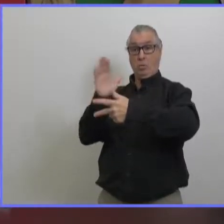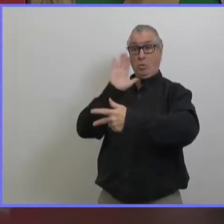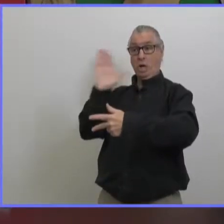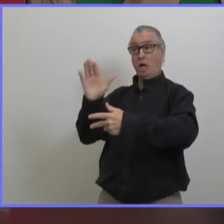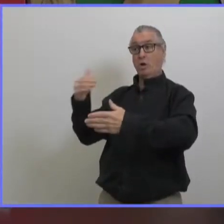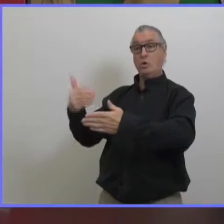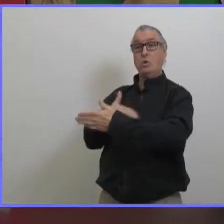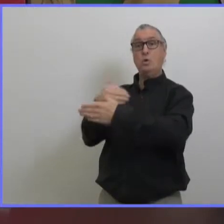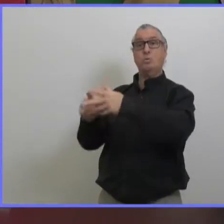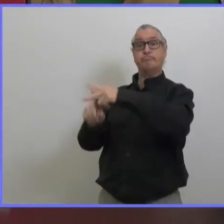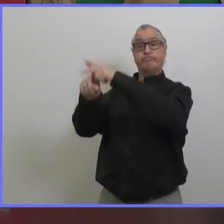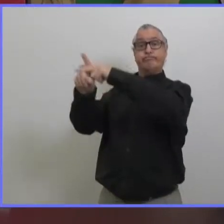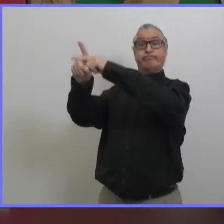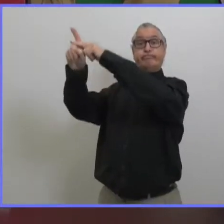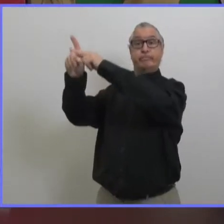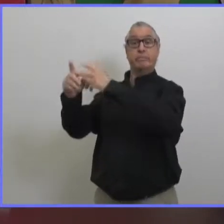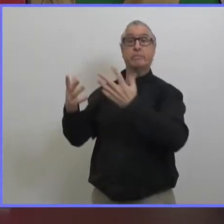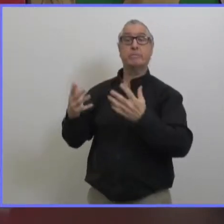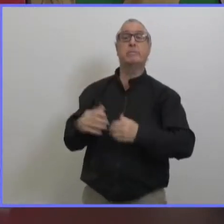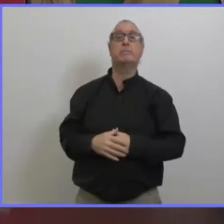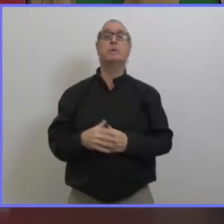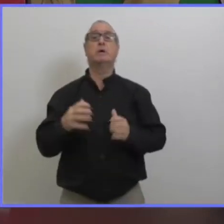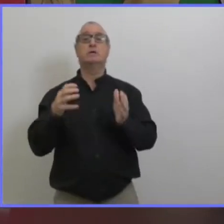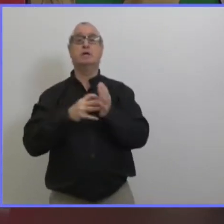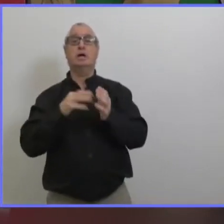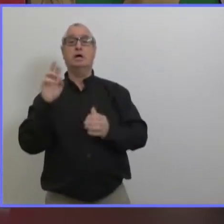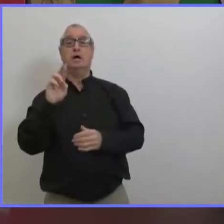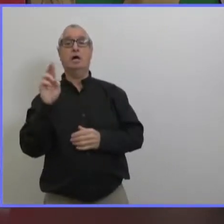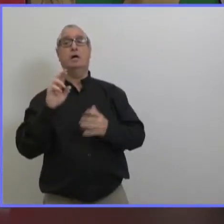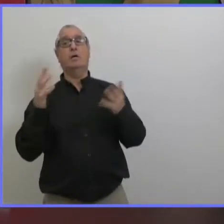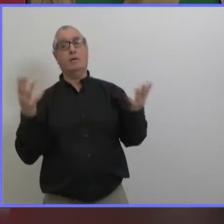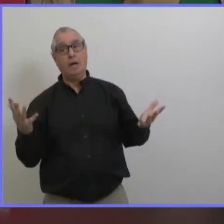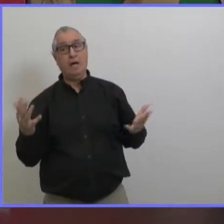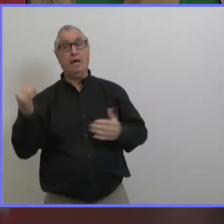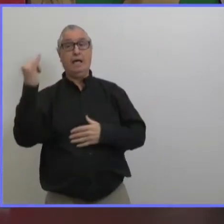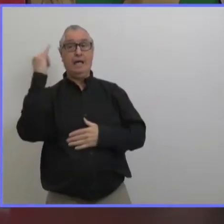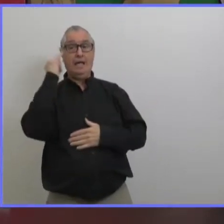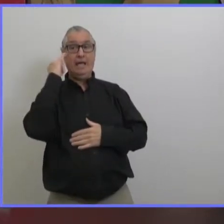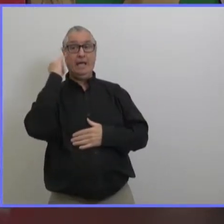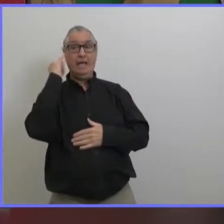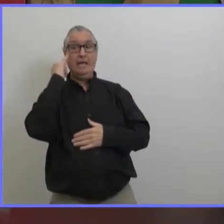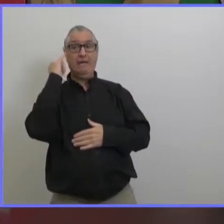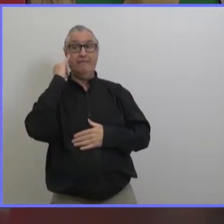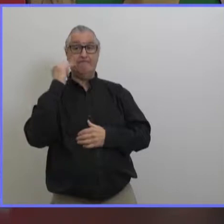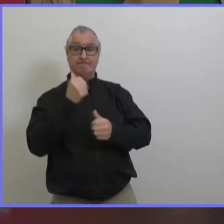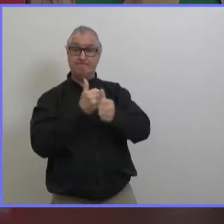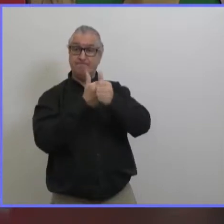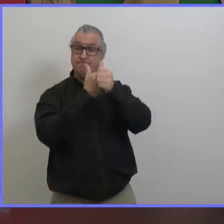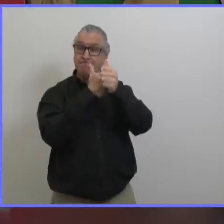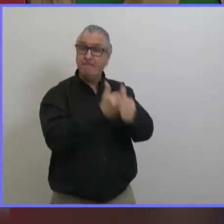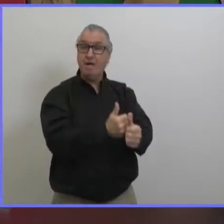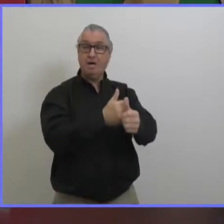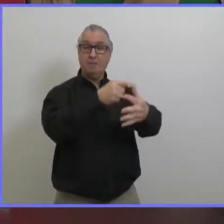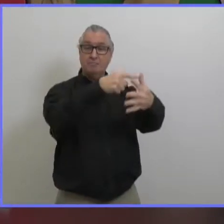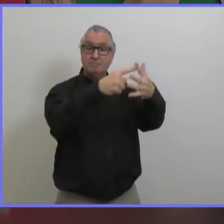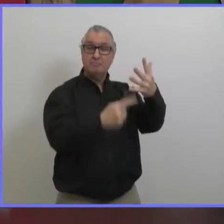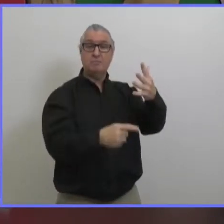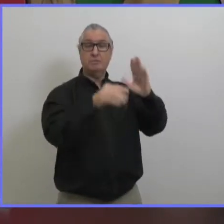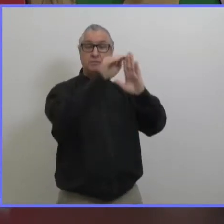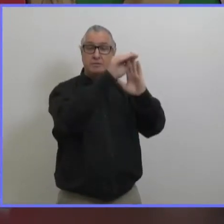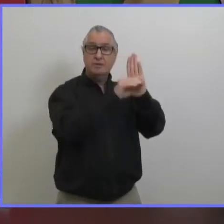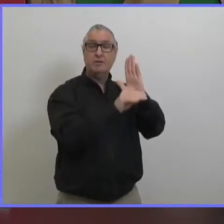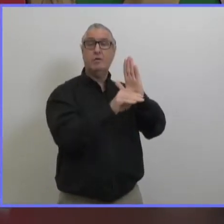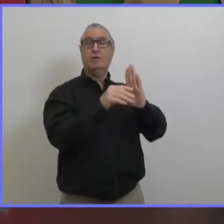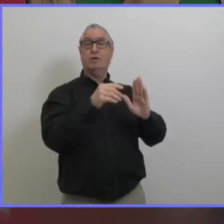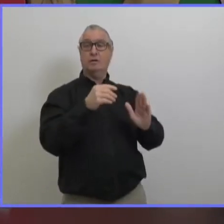la modélisation nous dit que si on a les restrictions avec les mesures de santé publique on va voir une tendance à la baisse